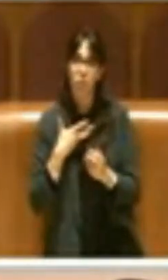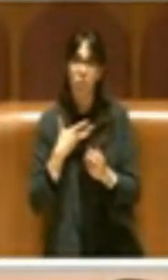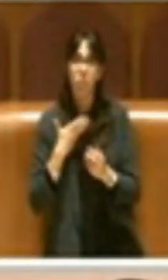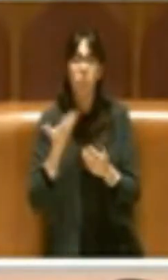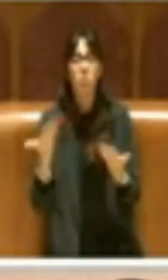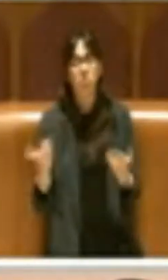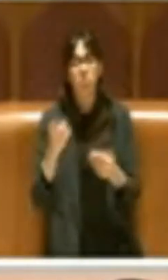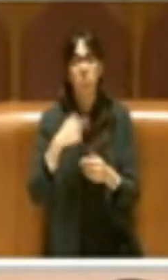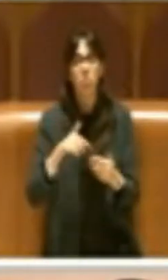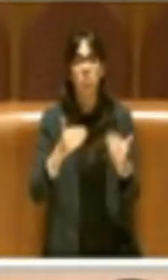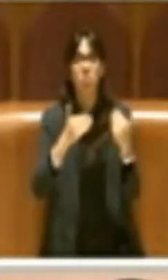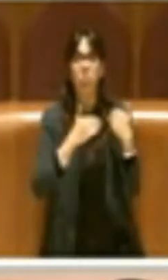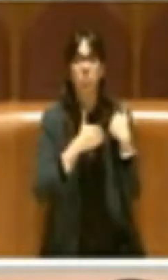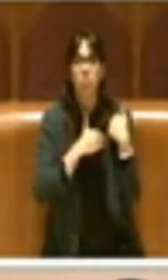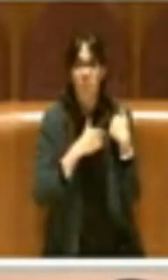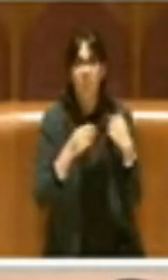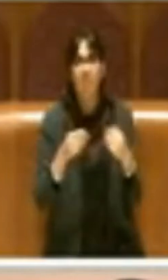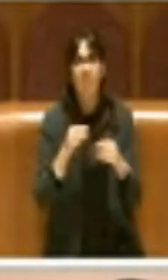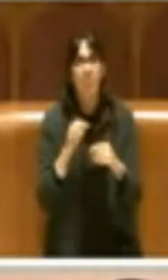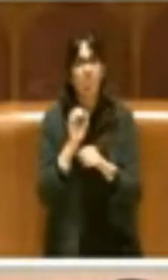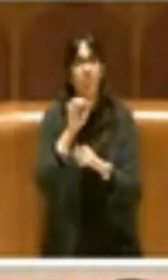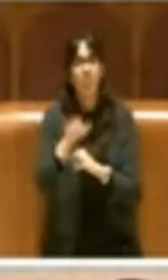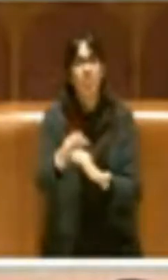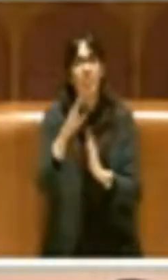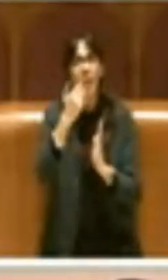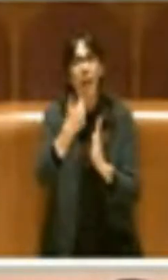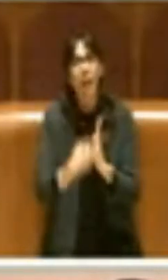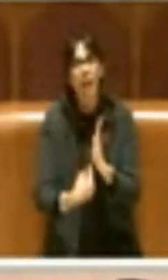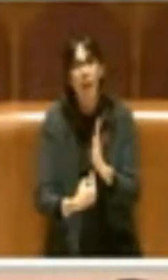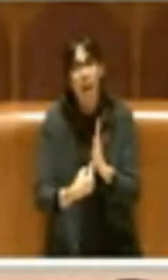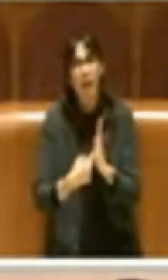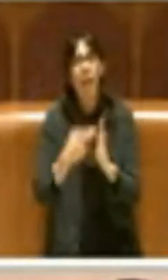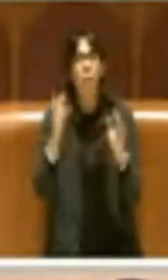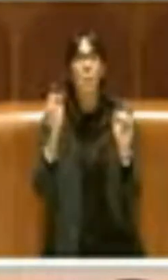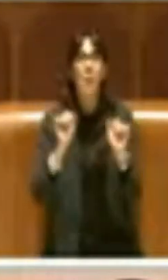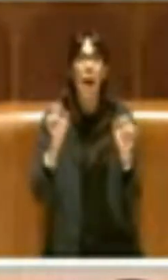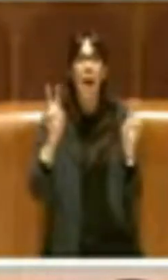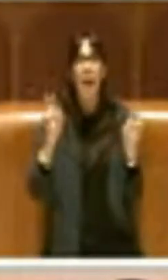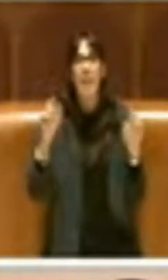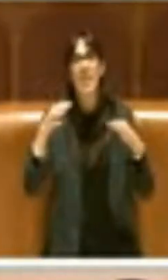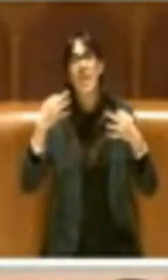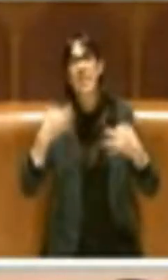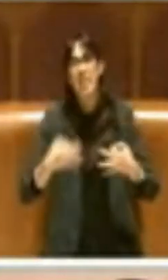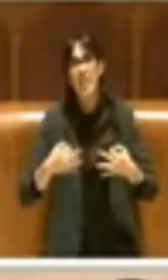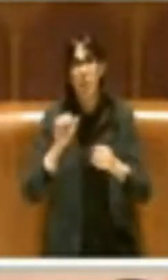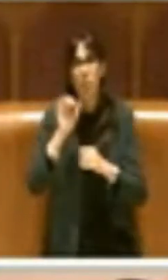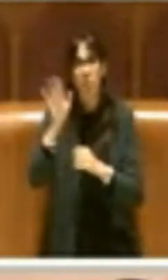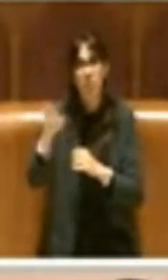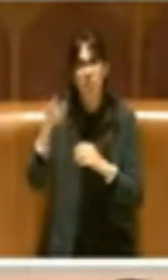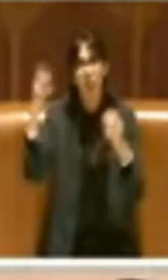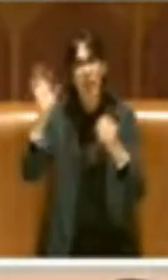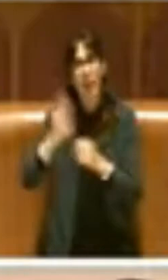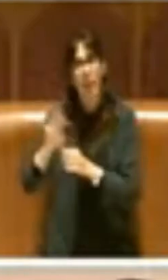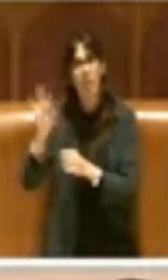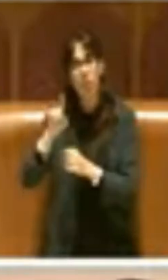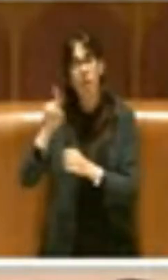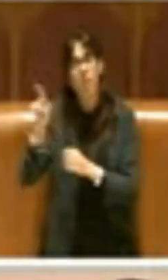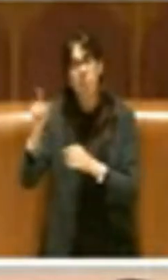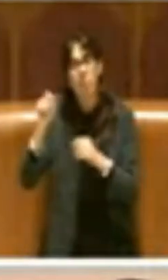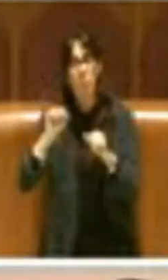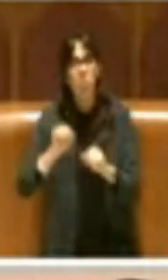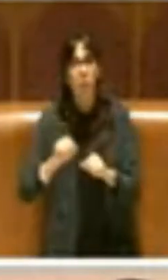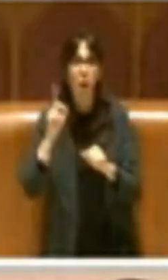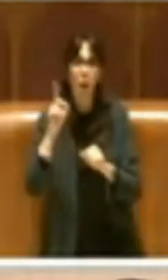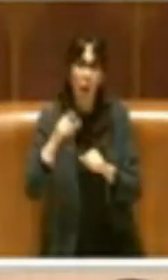ci impegniamo ad inviare un elenco di cosiddette palestre sicure alla regione in modo tale che si possa anche